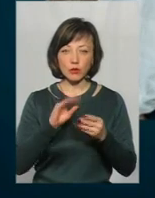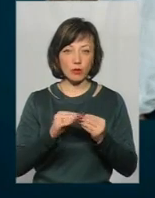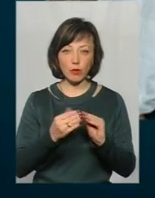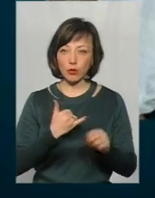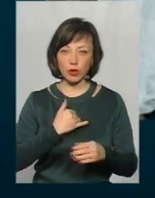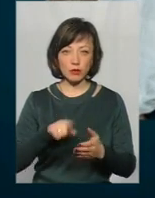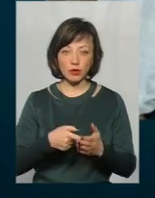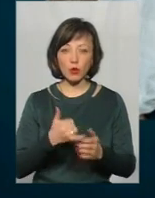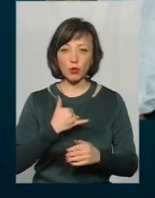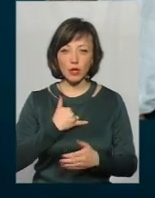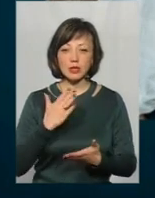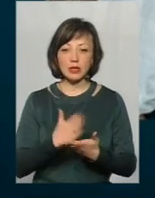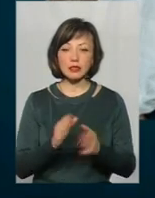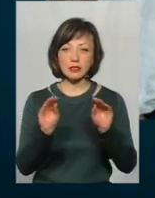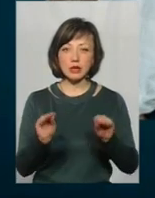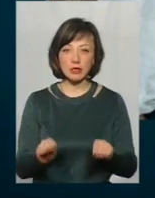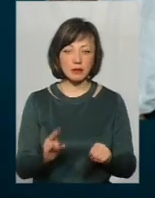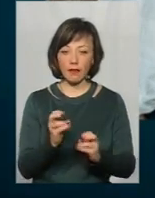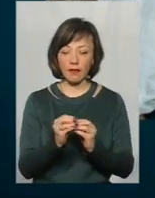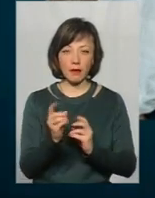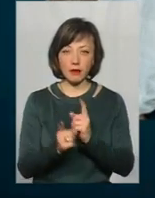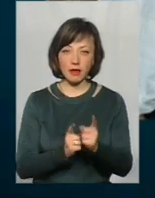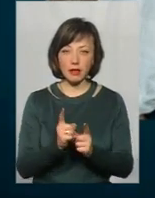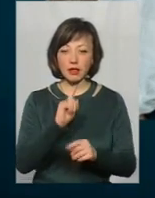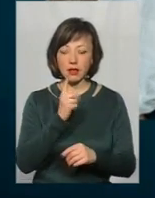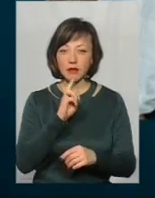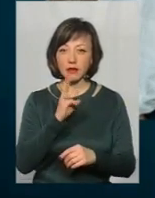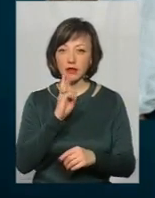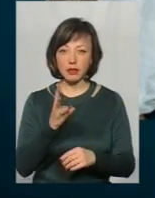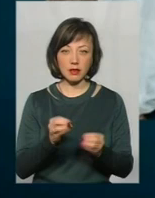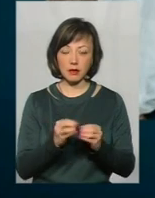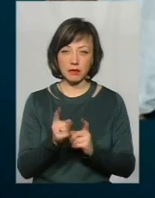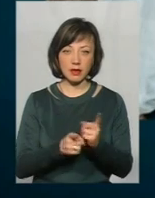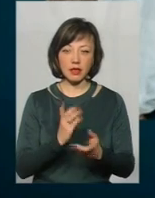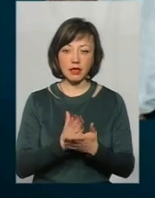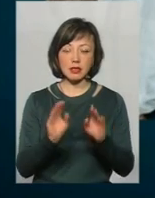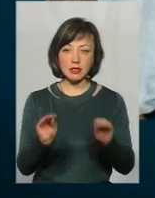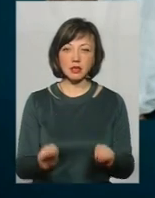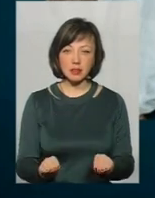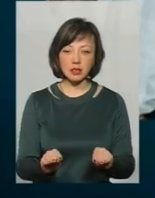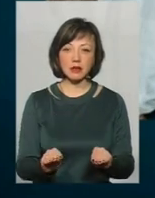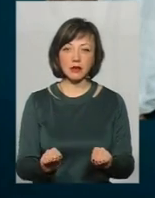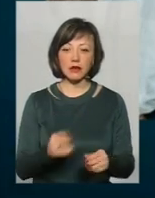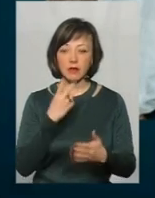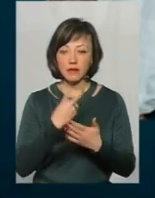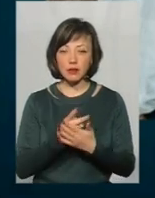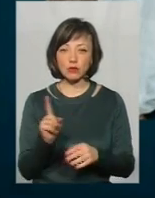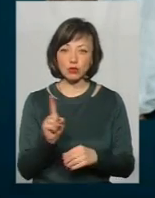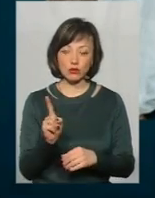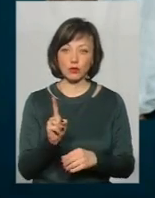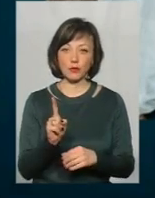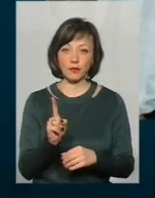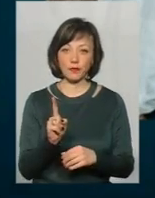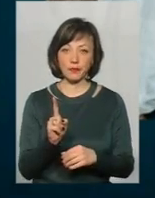нашому місті, бо в нас є статистика, вона не міняється. Рік, два, три, вона не міняється. Є статистика, і по статистике, якщо навіть брати, то